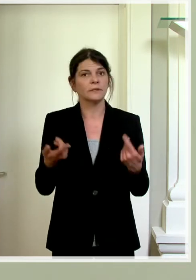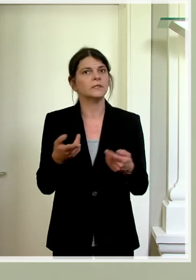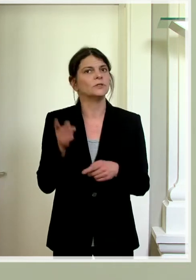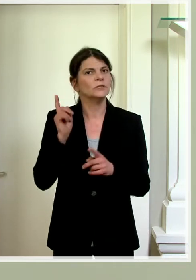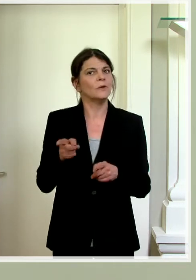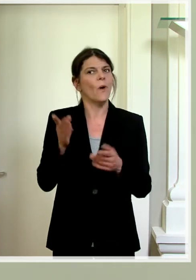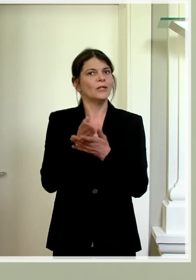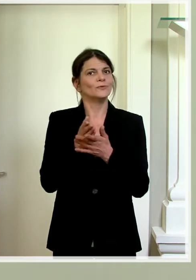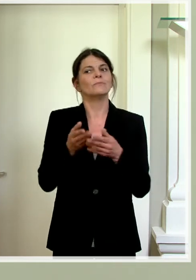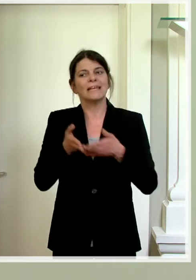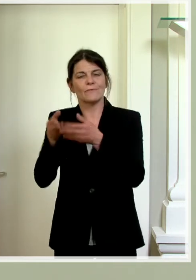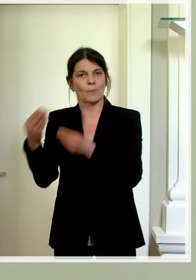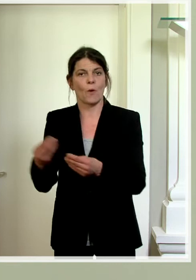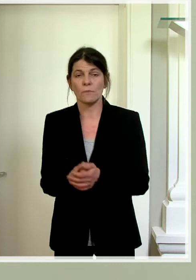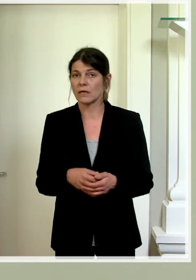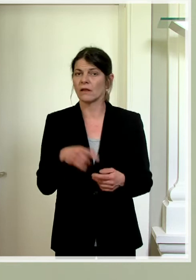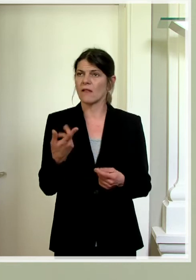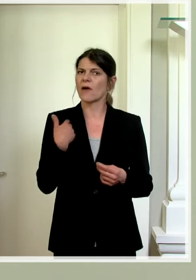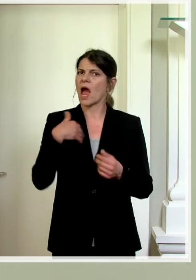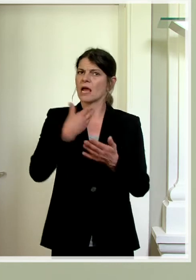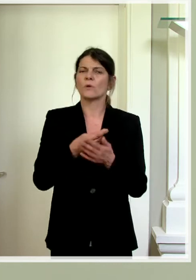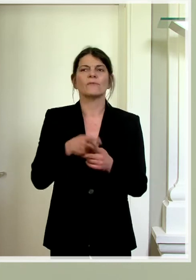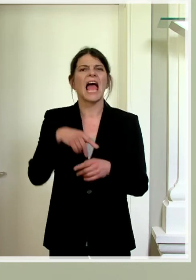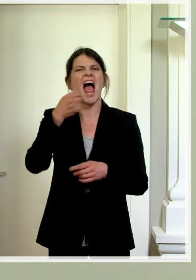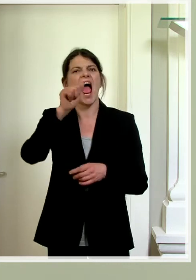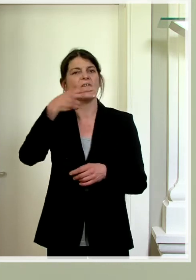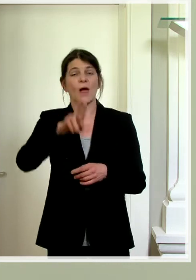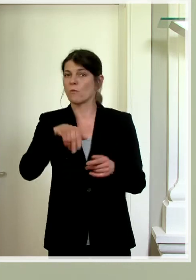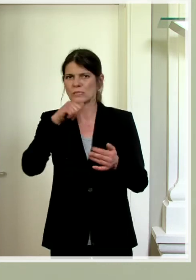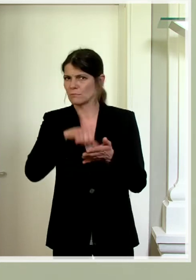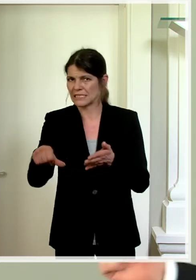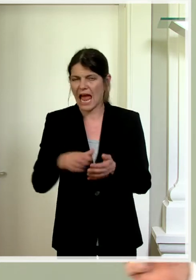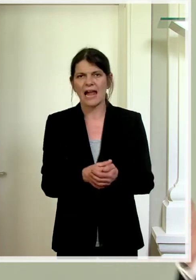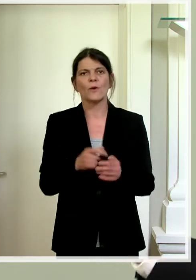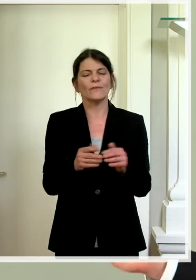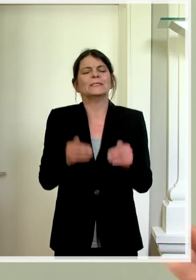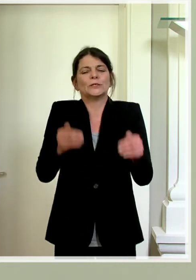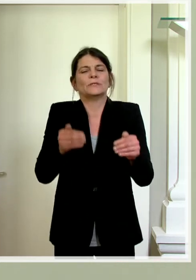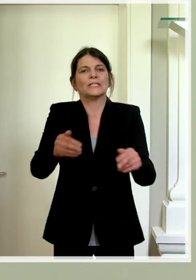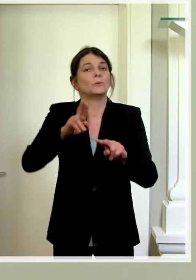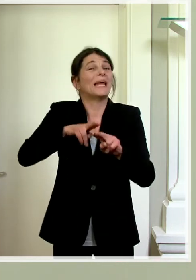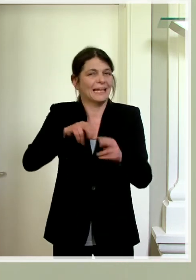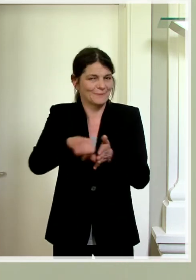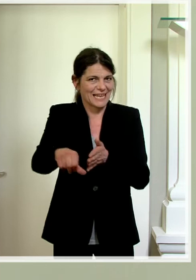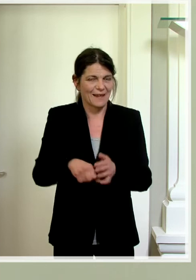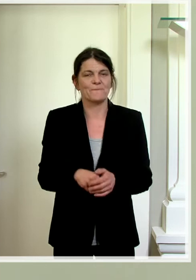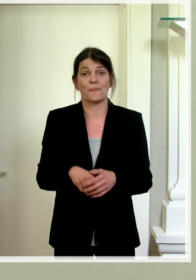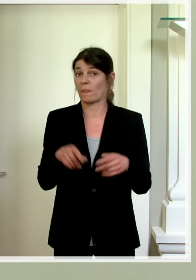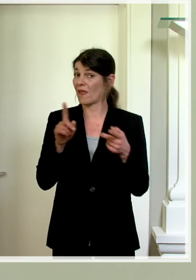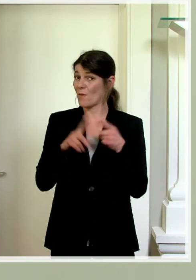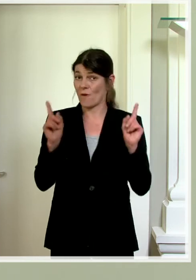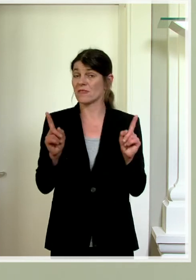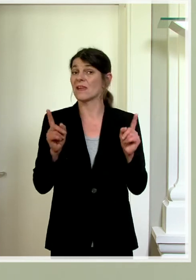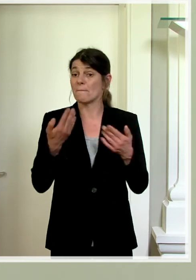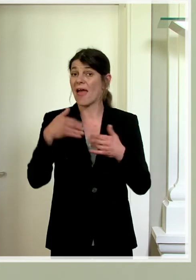zugeführt werden. Dann haben wir angeboten, die AHV nicht bezahlen zu müssen, also zu Stunden später bezahlen zu müssen, und